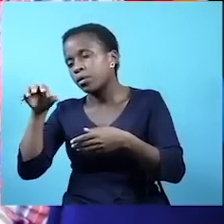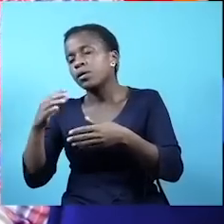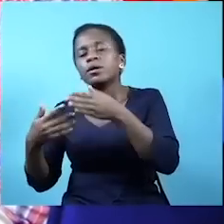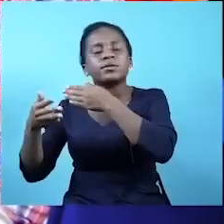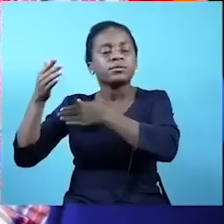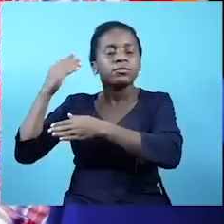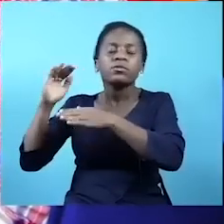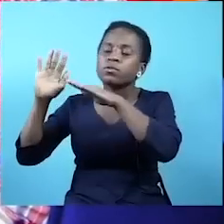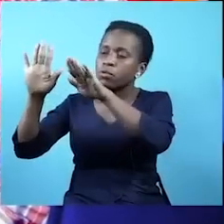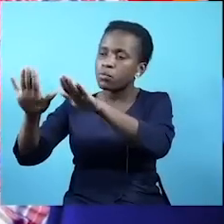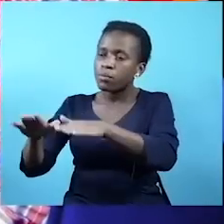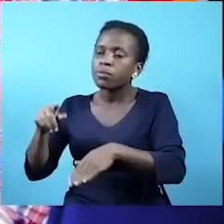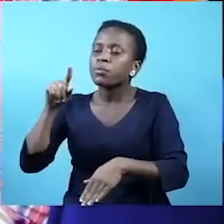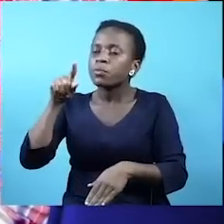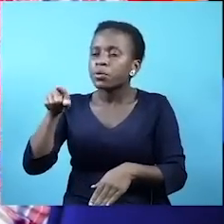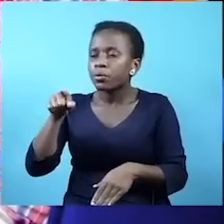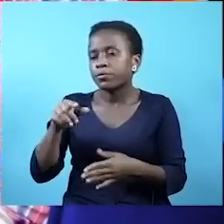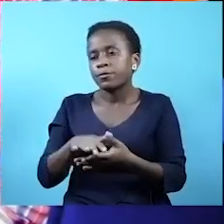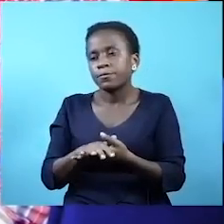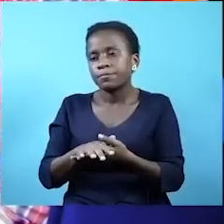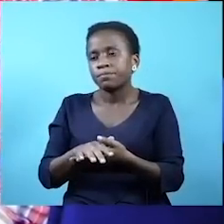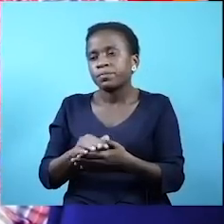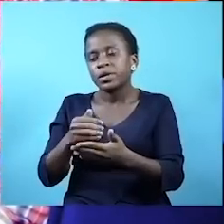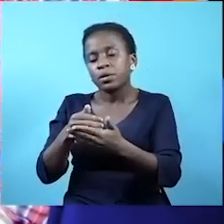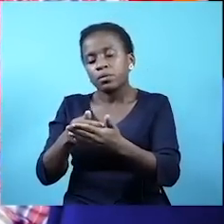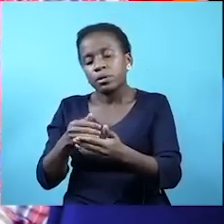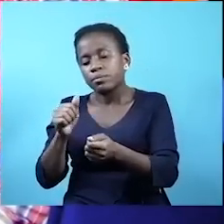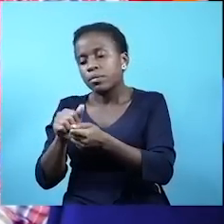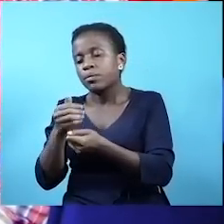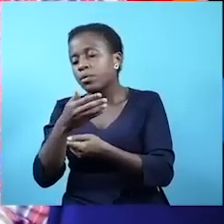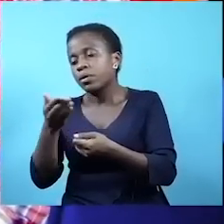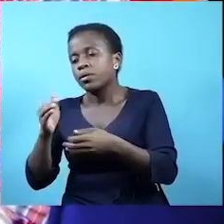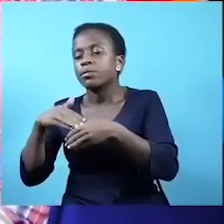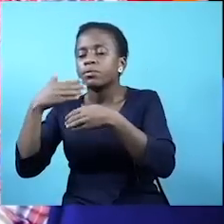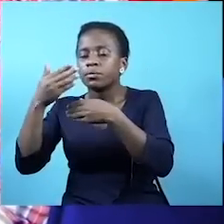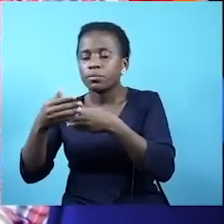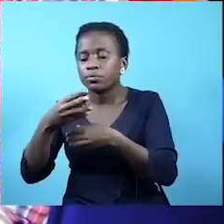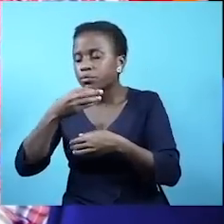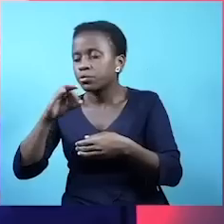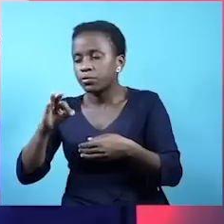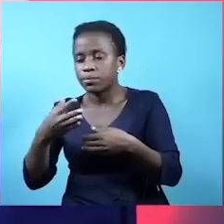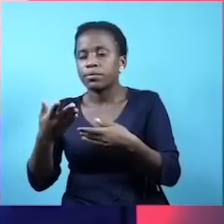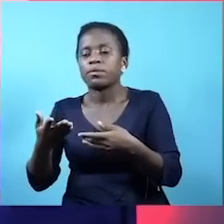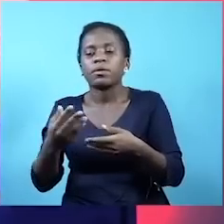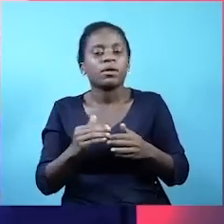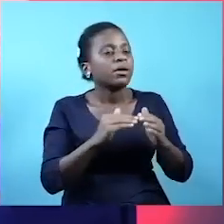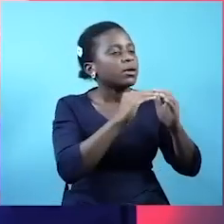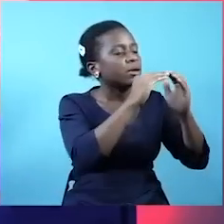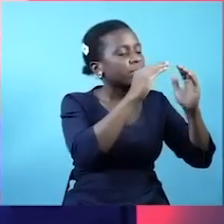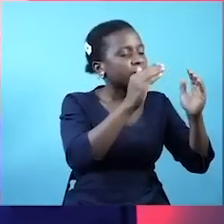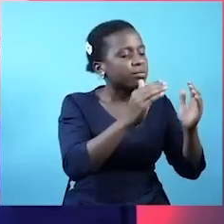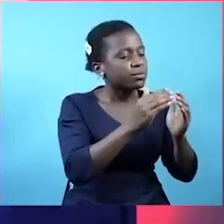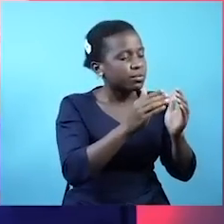mbogu wa mnaipitia. Munaona hivyo hivyo. Unethani kuwa nini hae mbogu na kijirudia. Na tunayezaje kuondoka hapo. Umekua mfumo